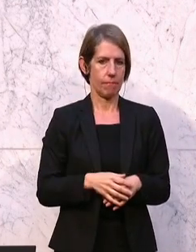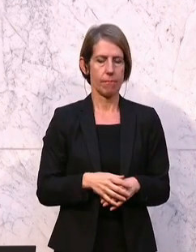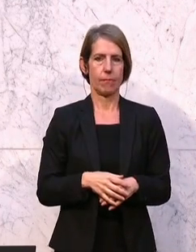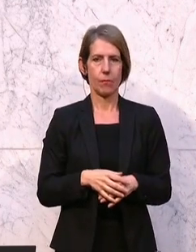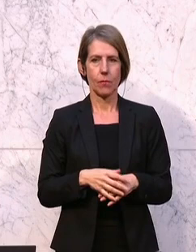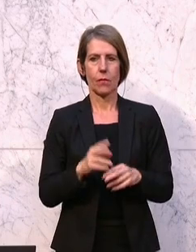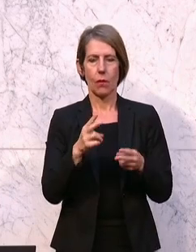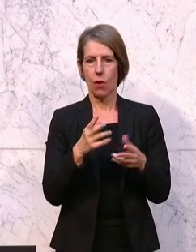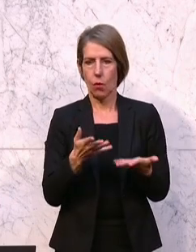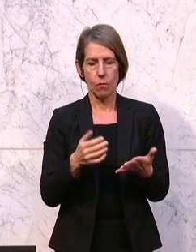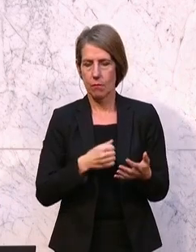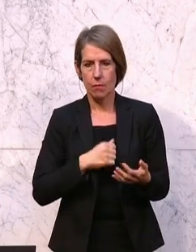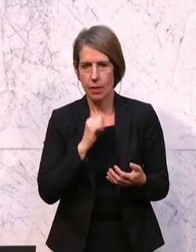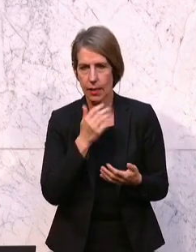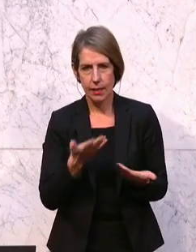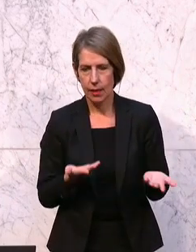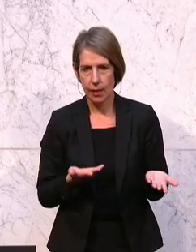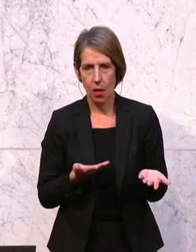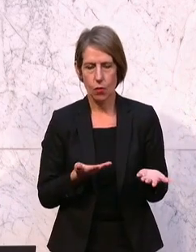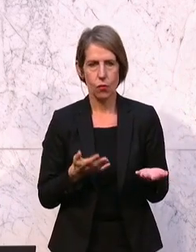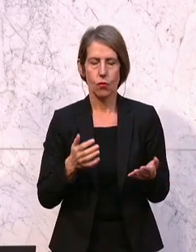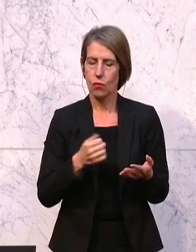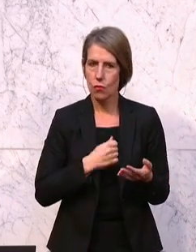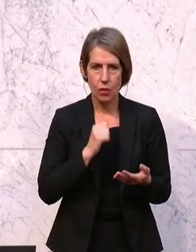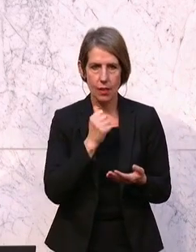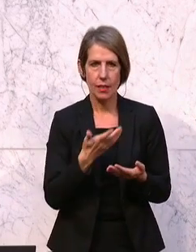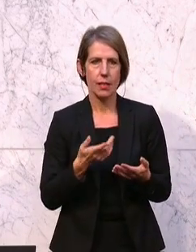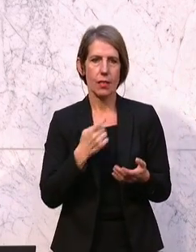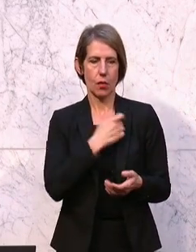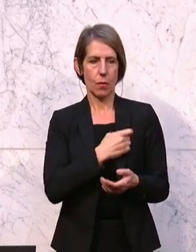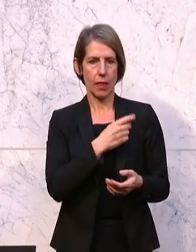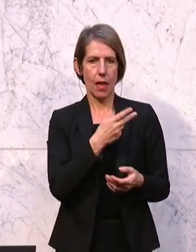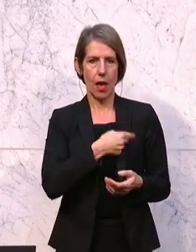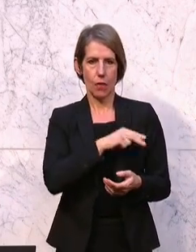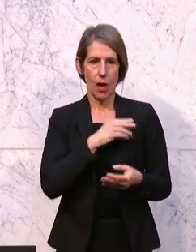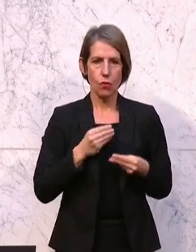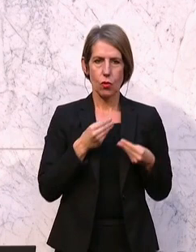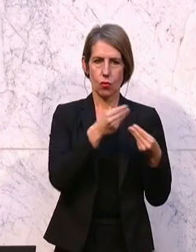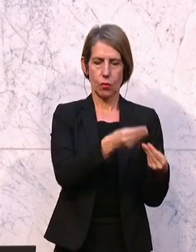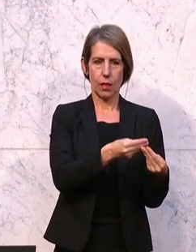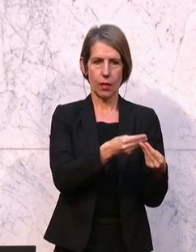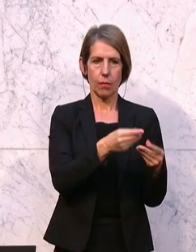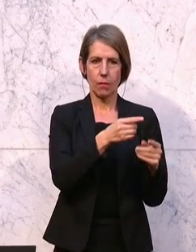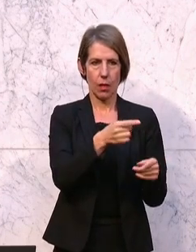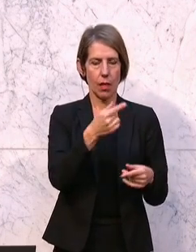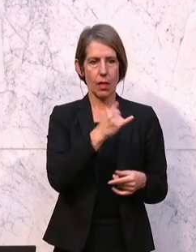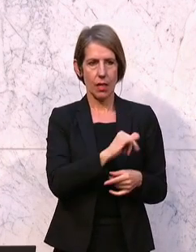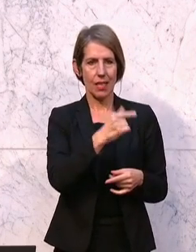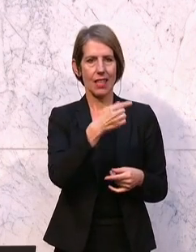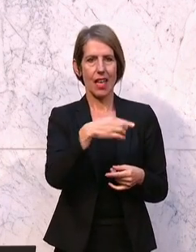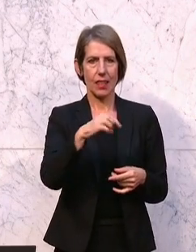geht sich einfach nicht aus. Es geht sich nicht aus, einer Partei die Verantwortung zu übertragen, die Identitäre als NGO